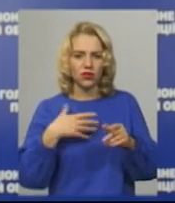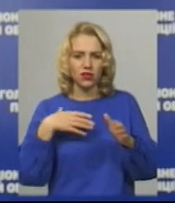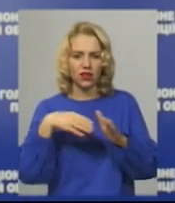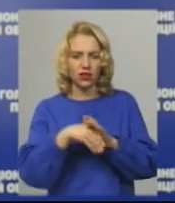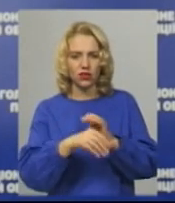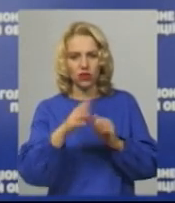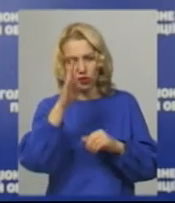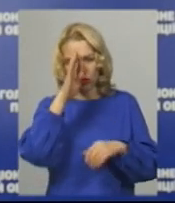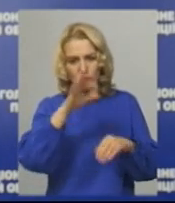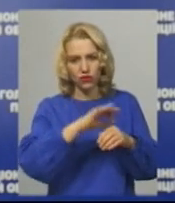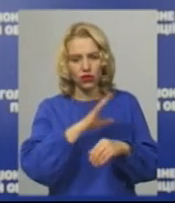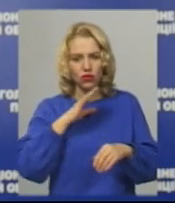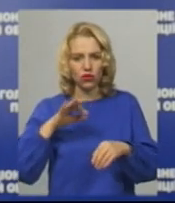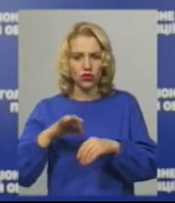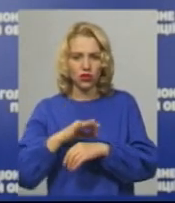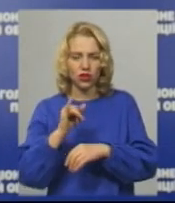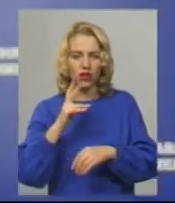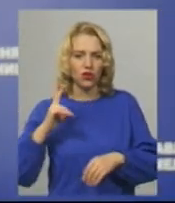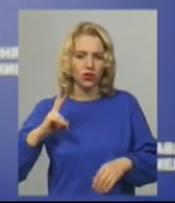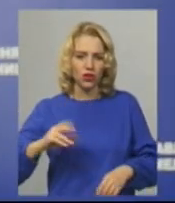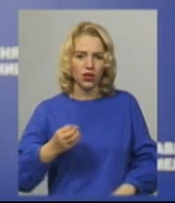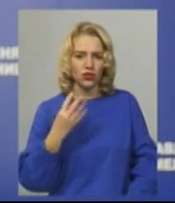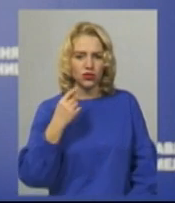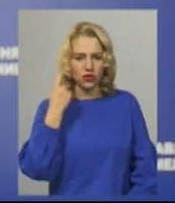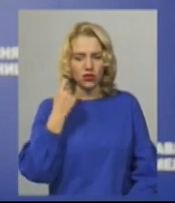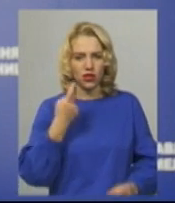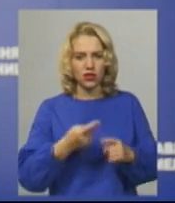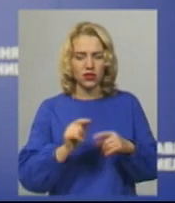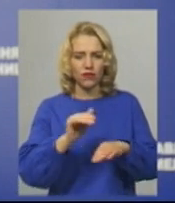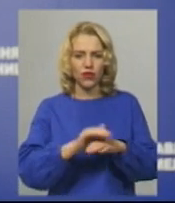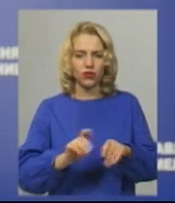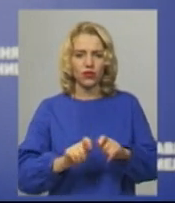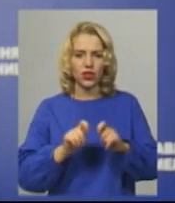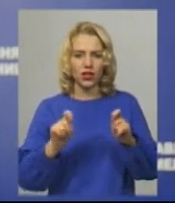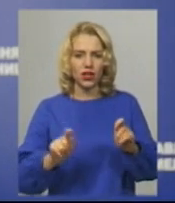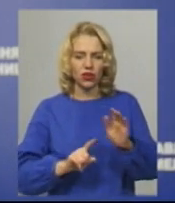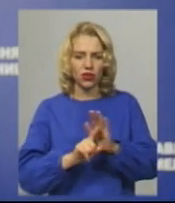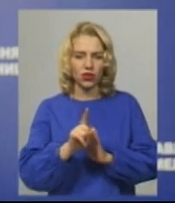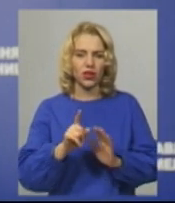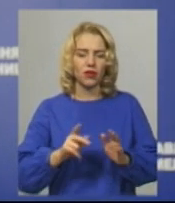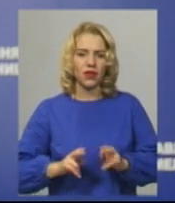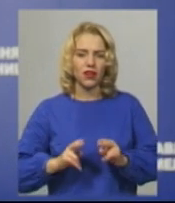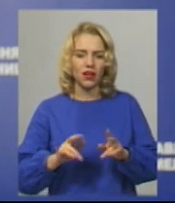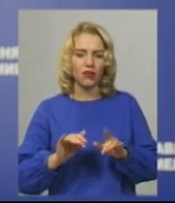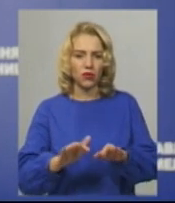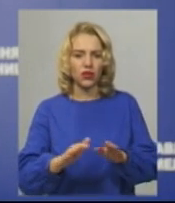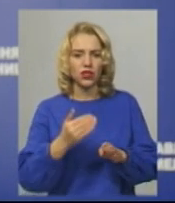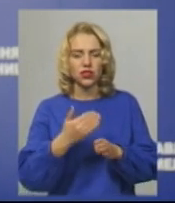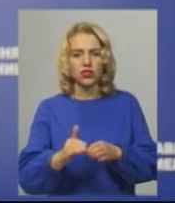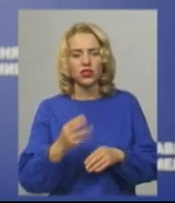Загинула також його дружина та 14-річна донька. За даним фактом, відкрито кримінальне провадження за частиною 3 статті